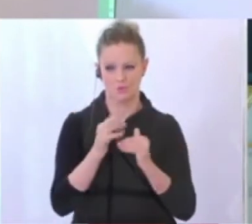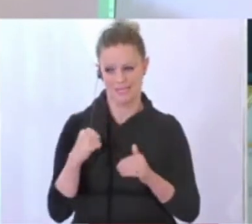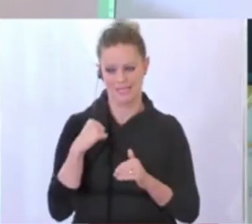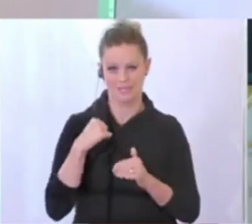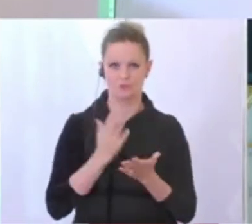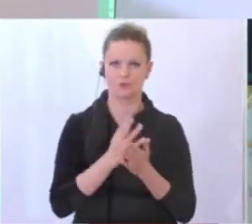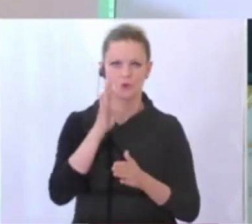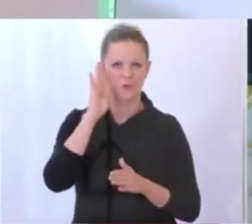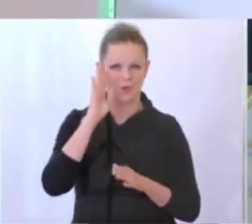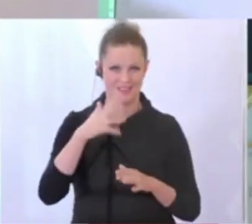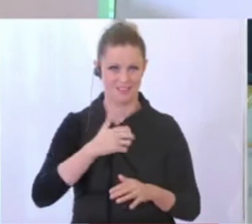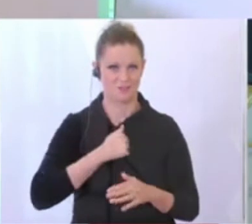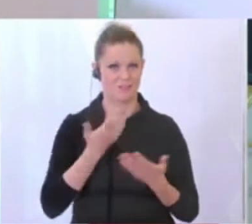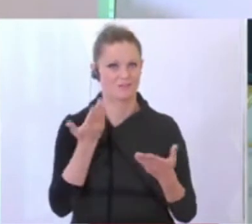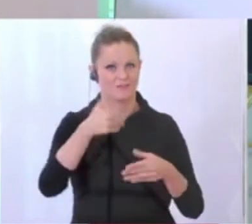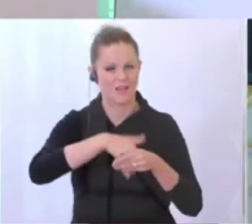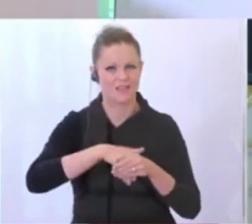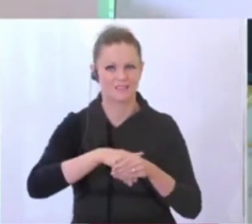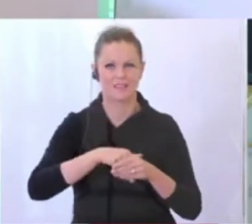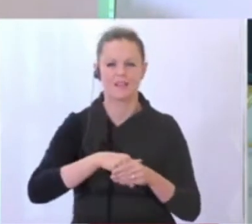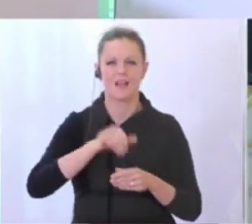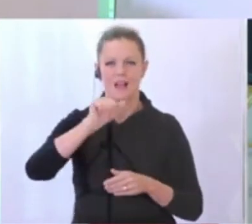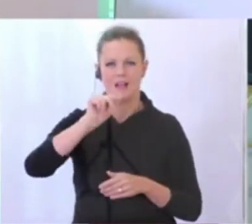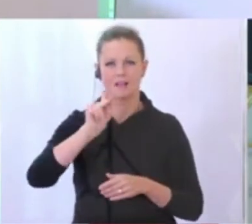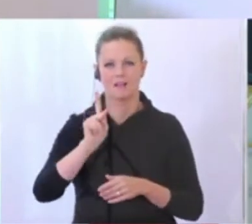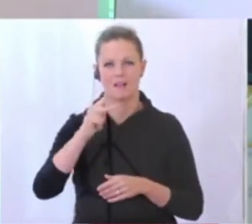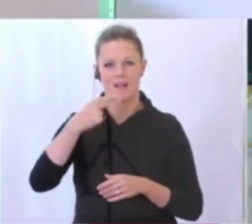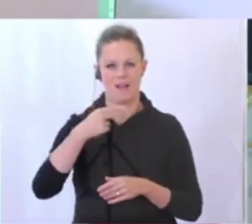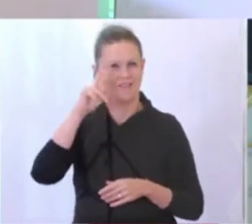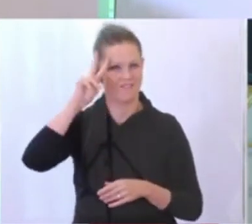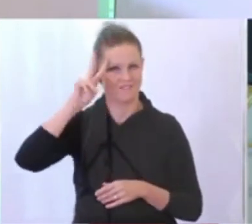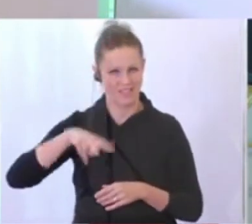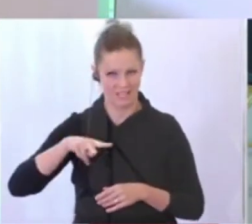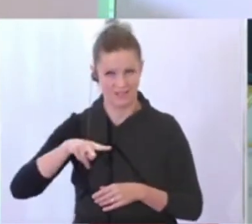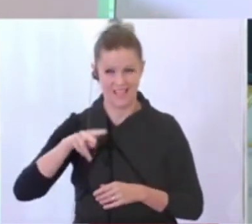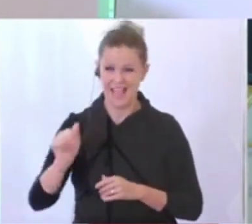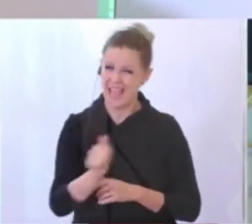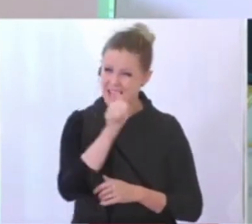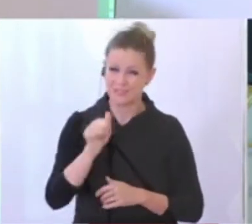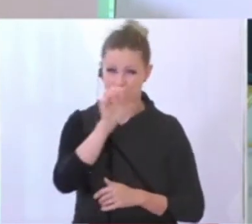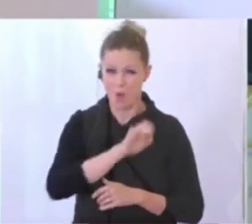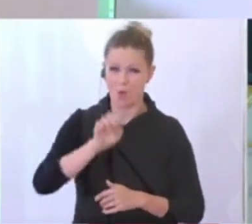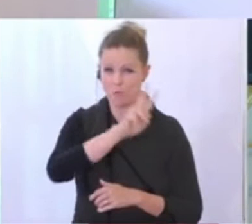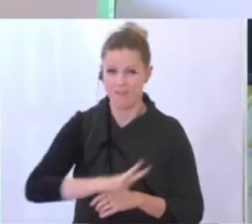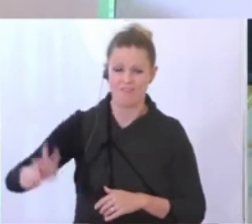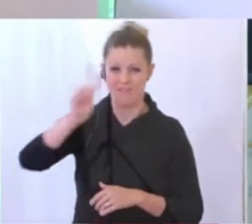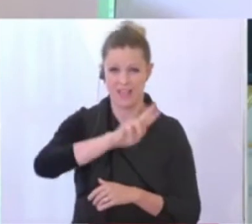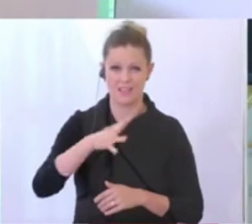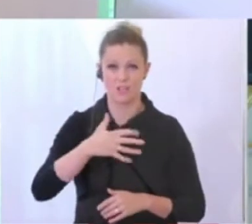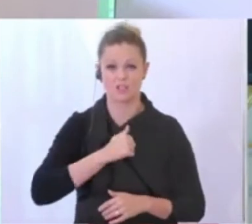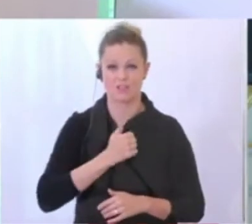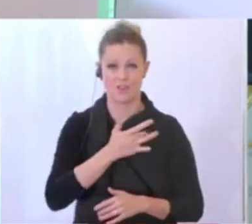gehört, dass es gelungen ist, dem Wiener AKH einer Frau, und zwar das erste Mal europaweit, eine Lunge zu